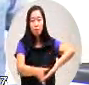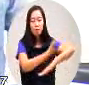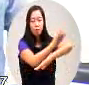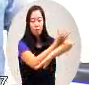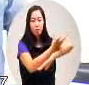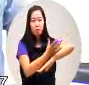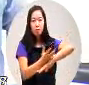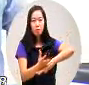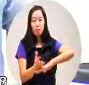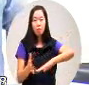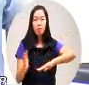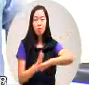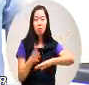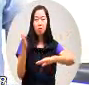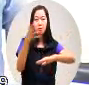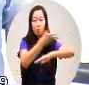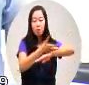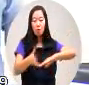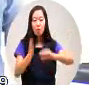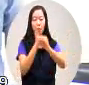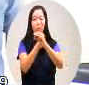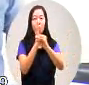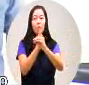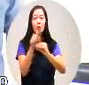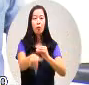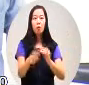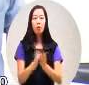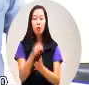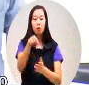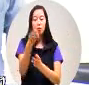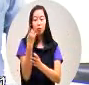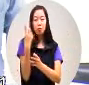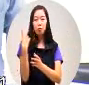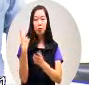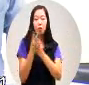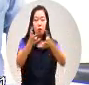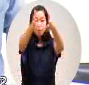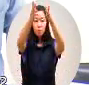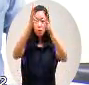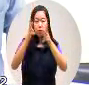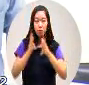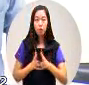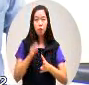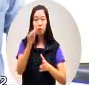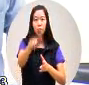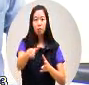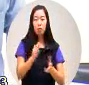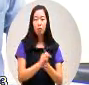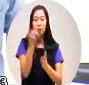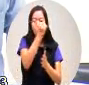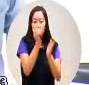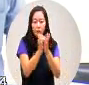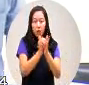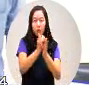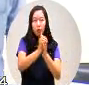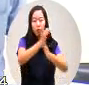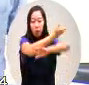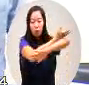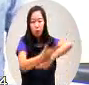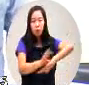床的中间所以前几天呢这个桥就拆点土石呢